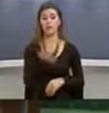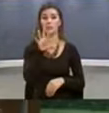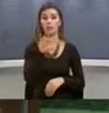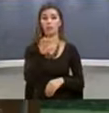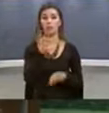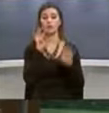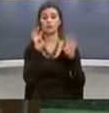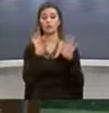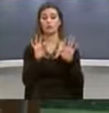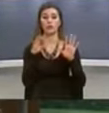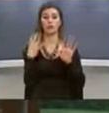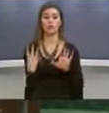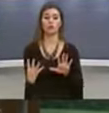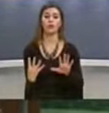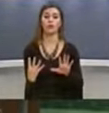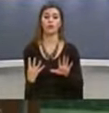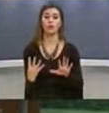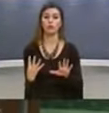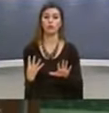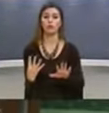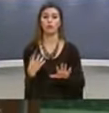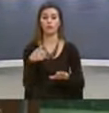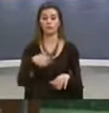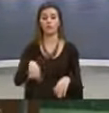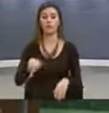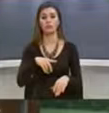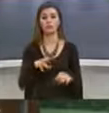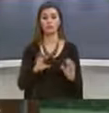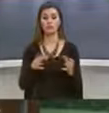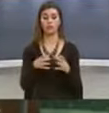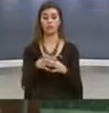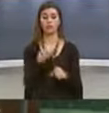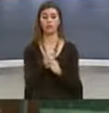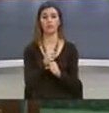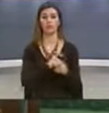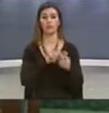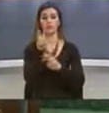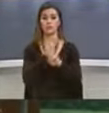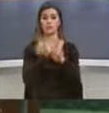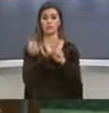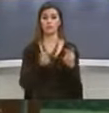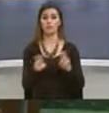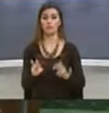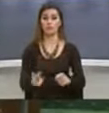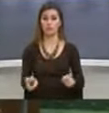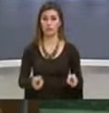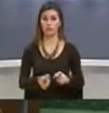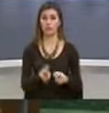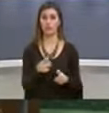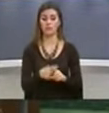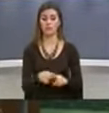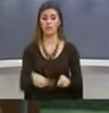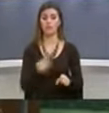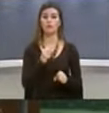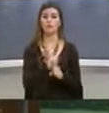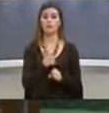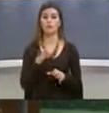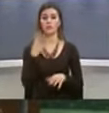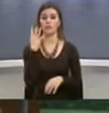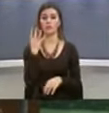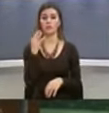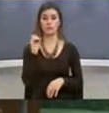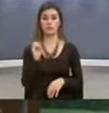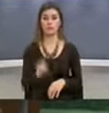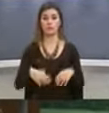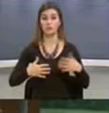zërtar të ljarë të shtetit të cilët, mbajnë ma shumë se 2 vende pune, ndërko që nëmëri pa punësis është dikund 40%